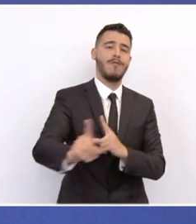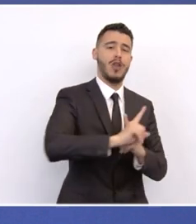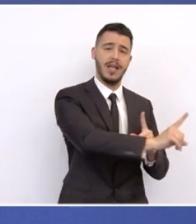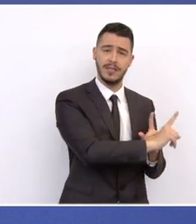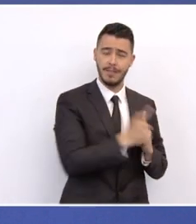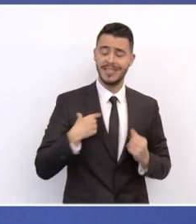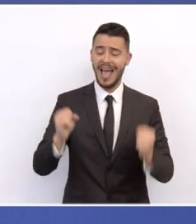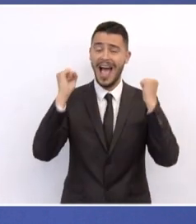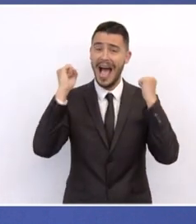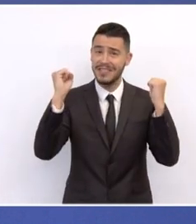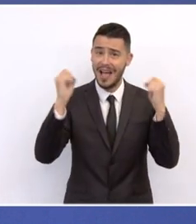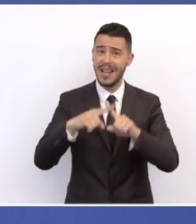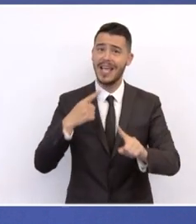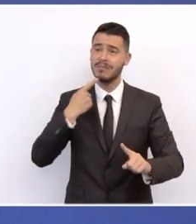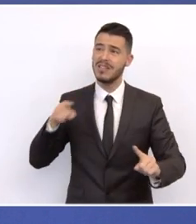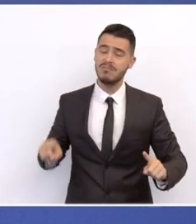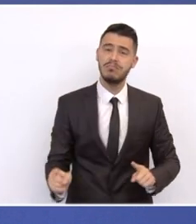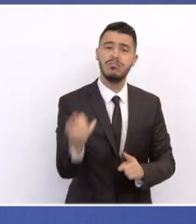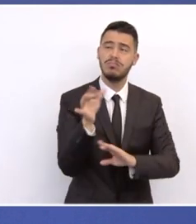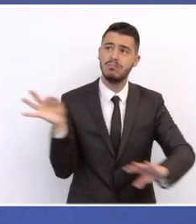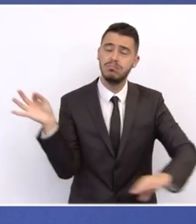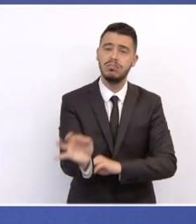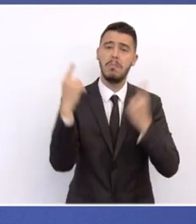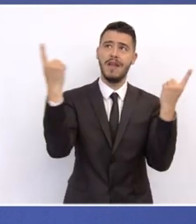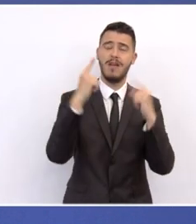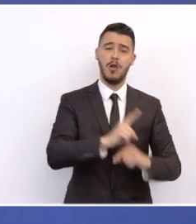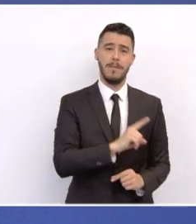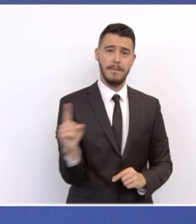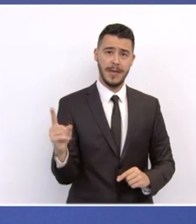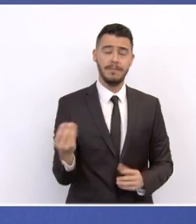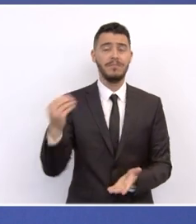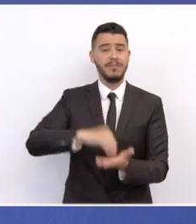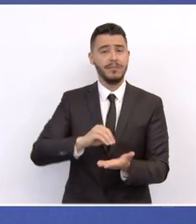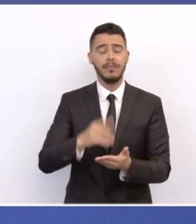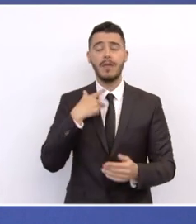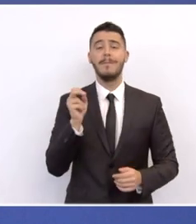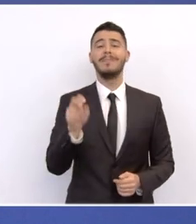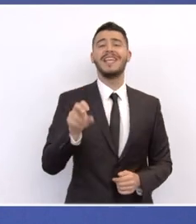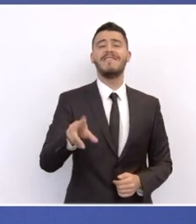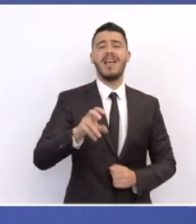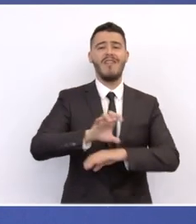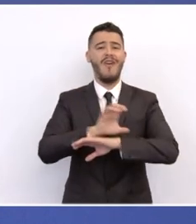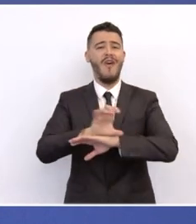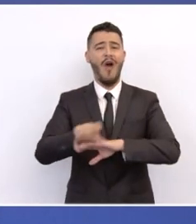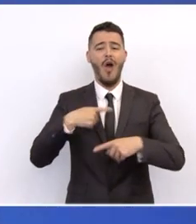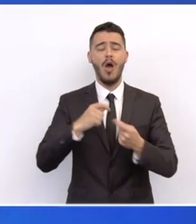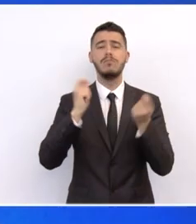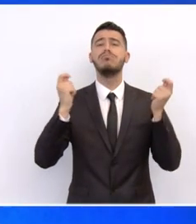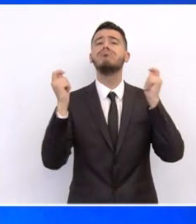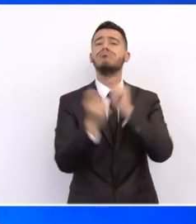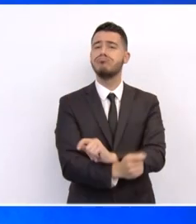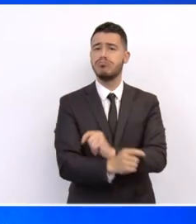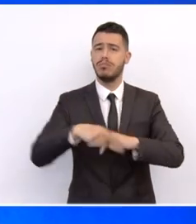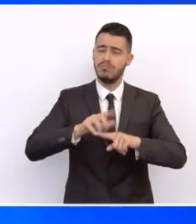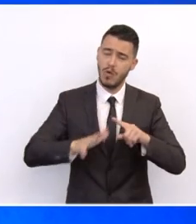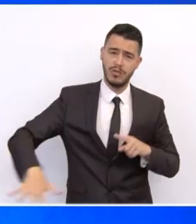βιώσιμες πολυτροπικές υποδομές μεταφορών, την ψηφιακή βίβλο που μας προσφέρει ένα οδικό χάρτη για τον ψηφιακό μετασχηματισμό